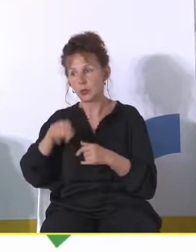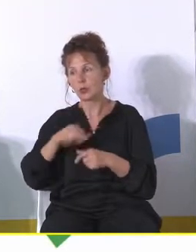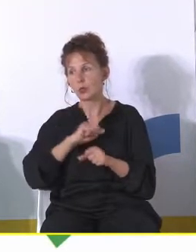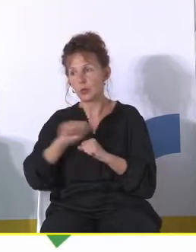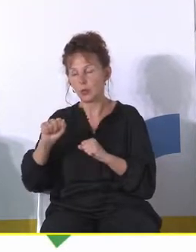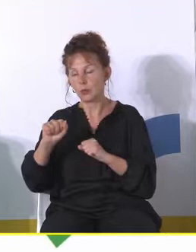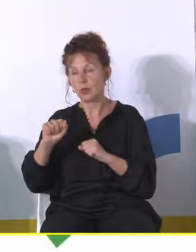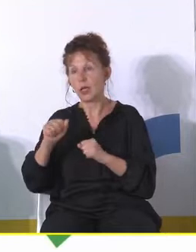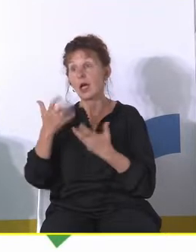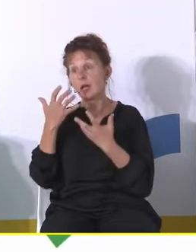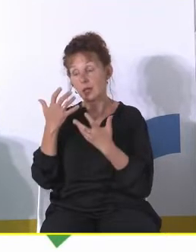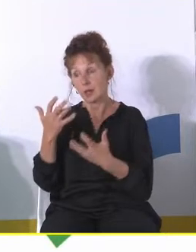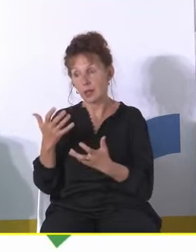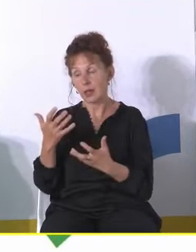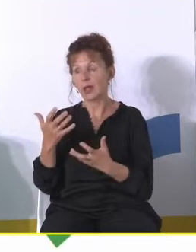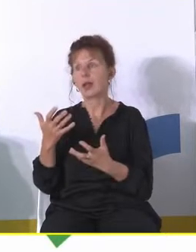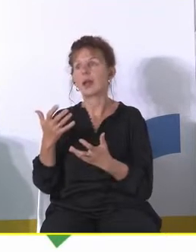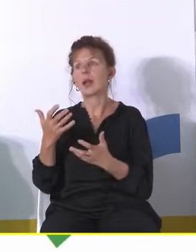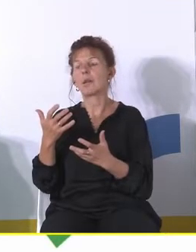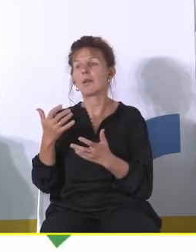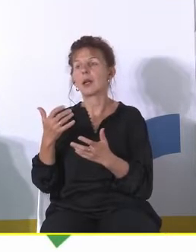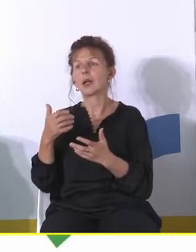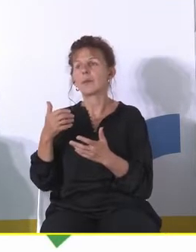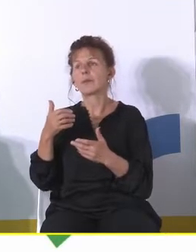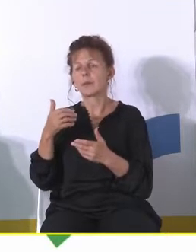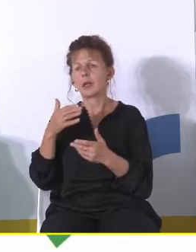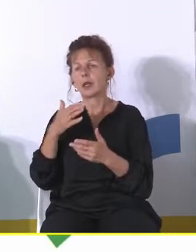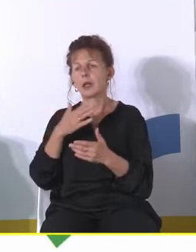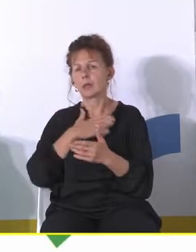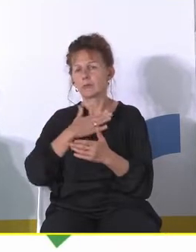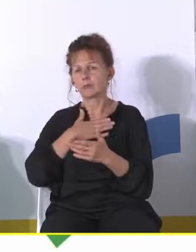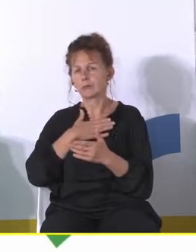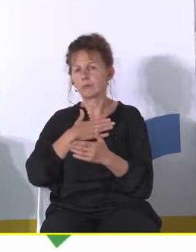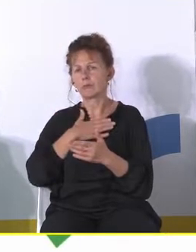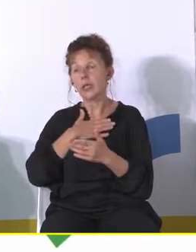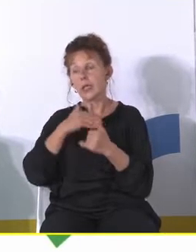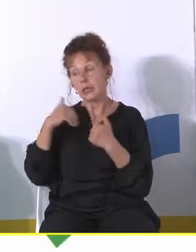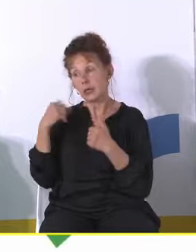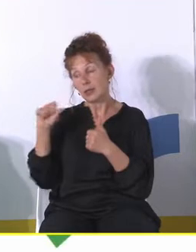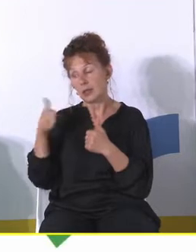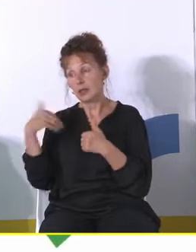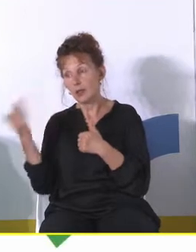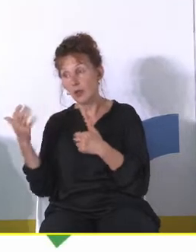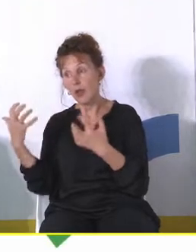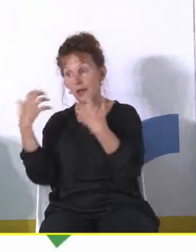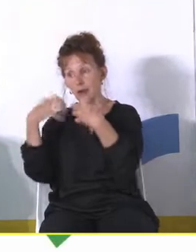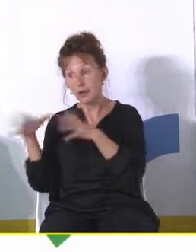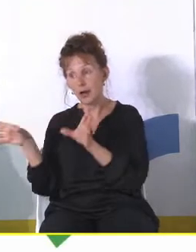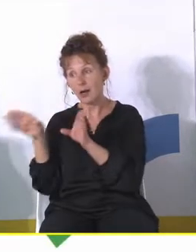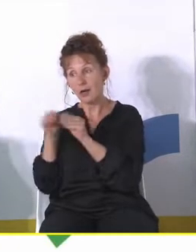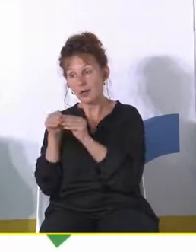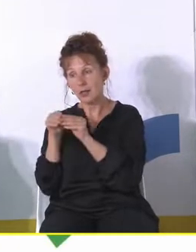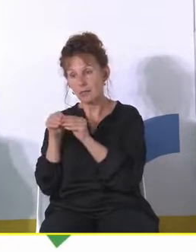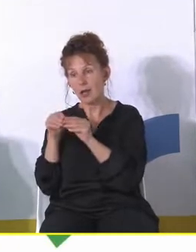i co do których chcemy żeby mamy rozumiem taką intencję żeby z jednej strony integrowali się ale z drugiej strony